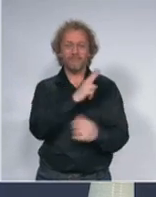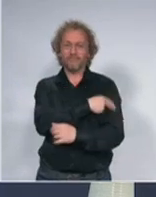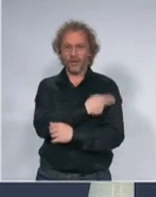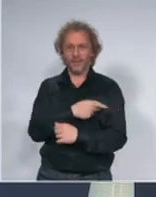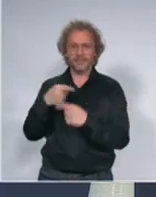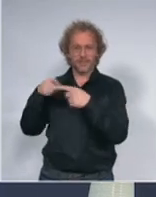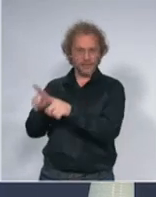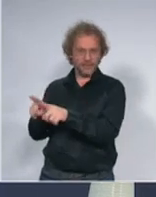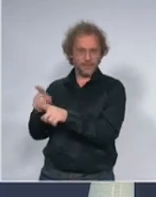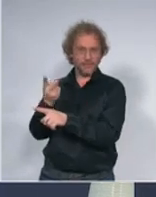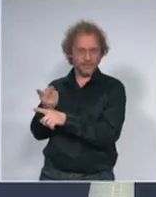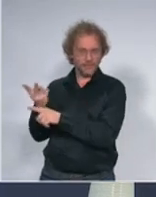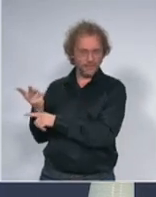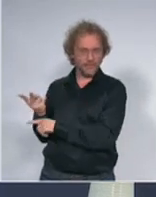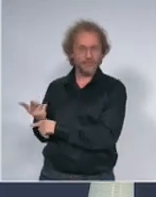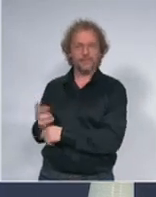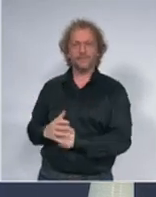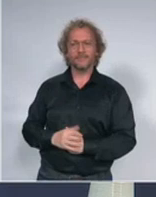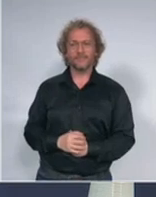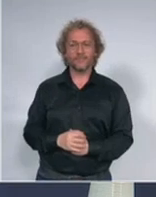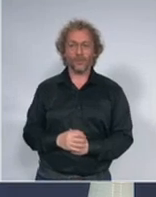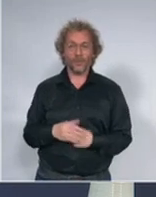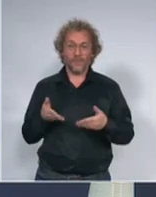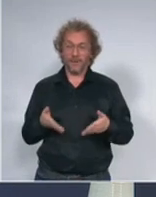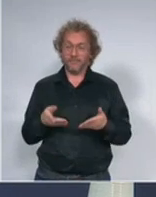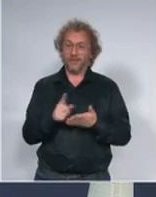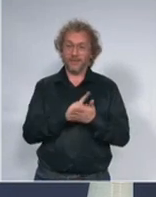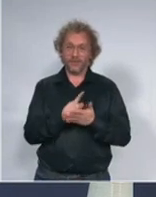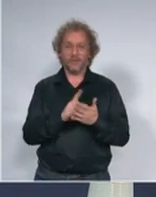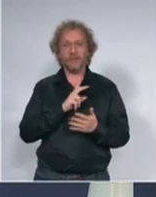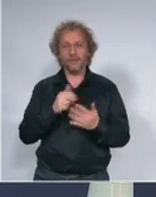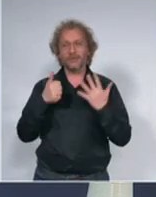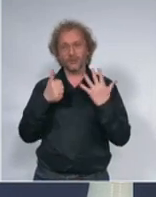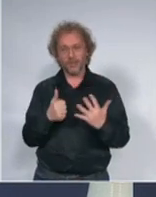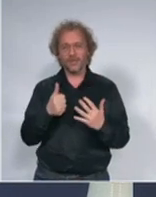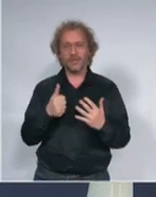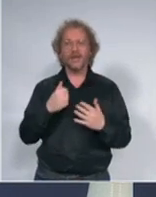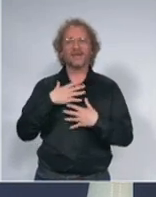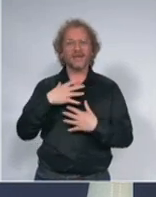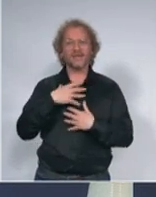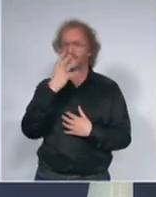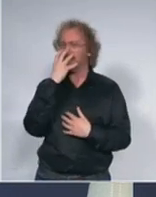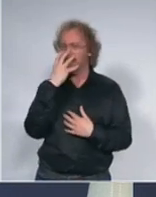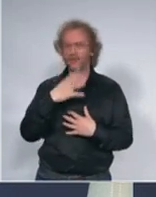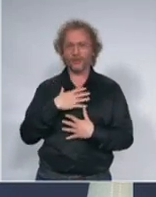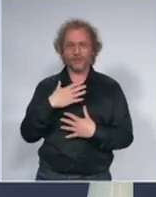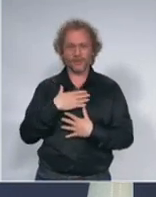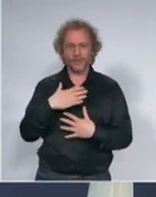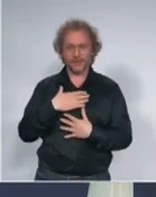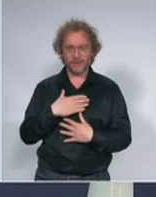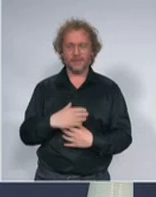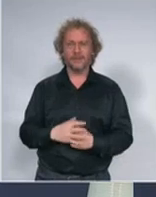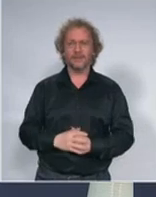trenutku mi imamo šest na respiratorima, s tim što je rasprava da li